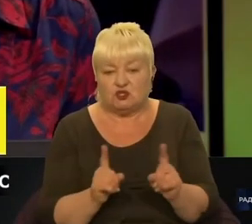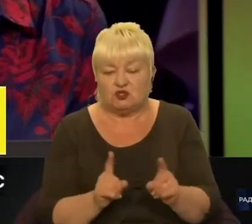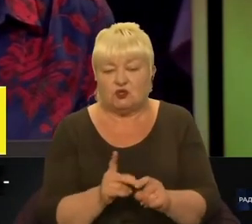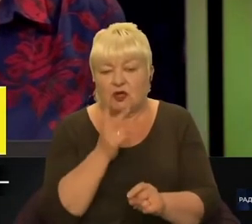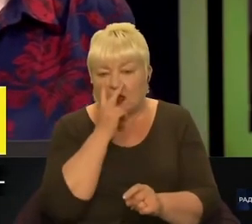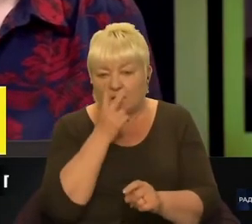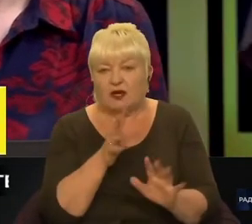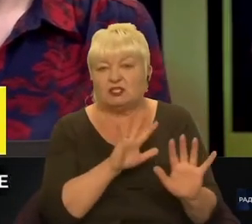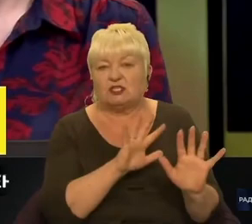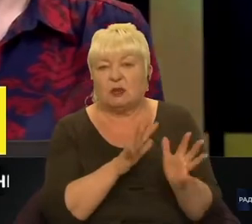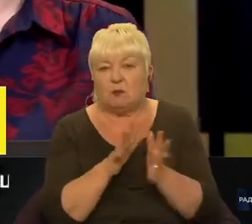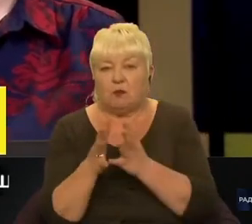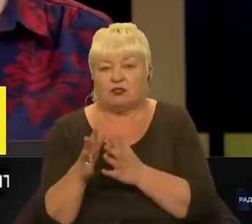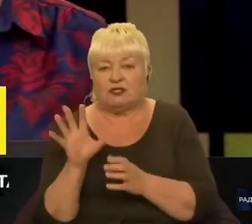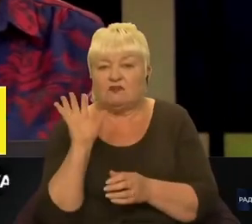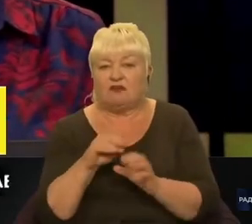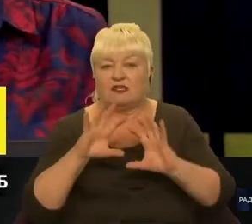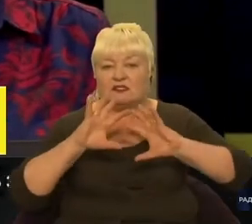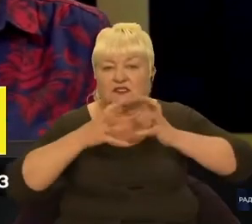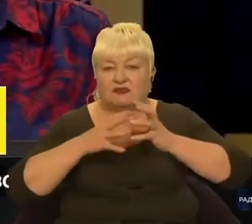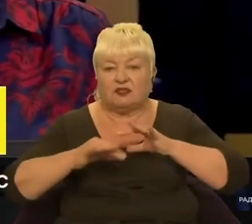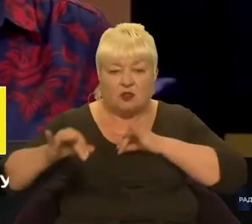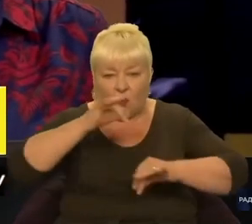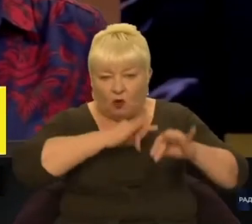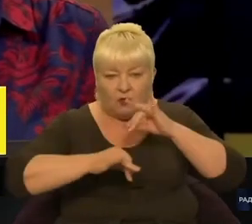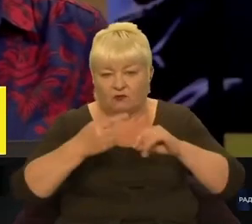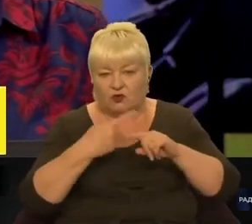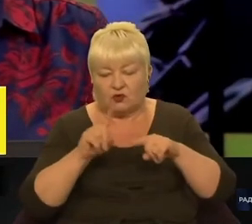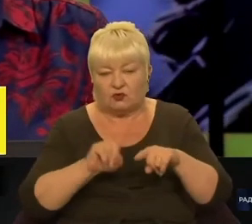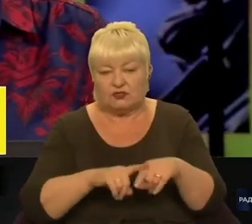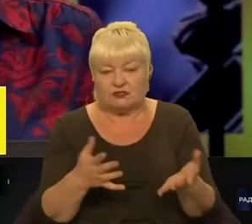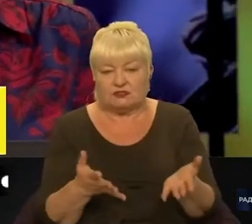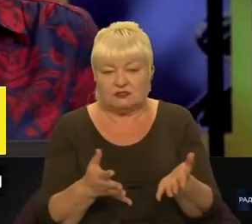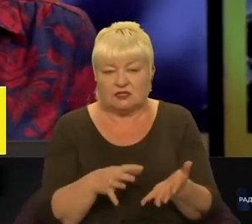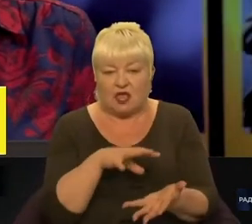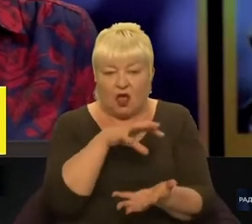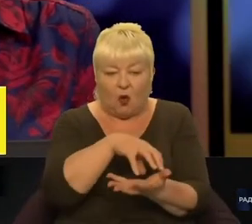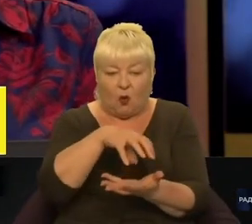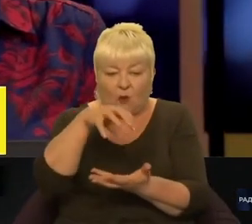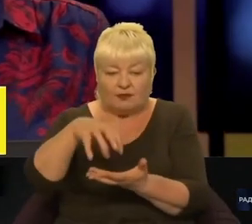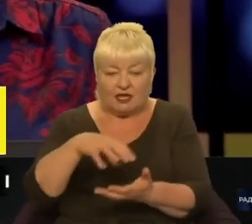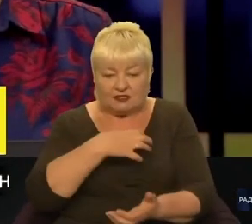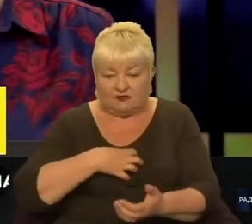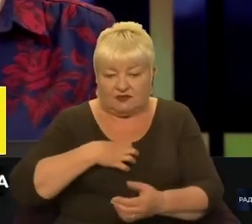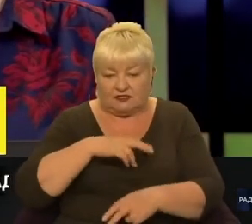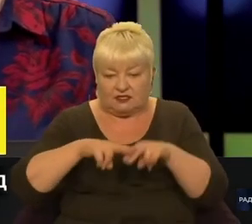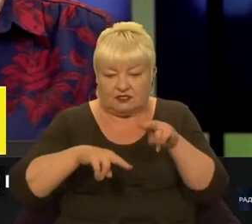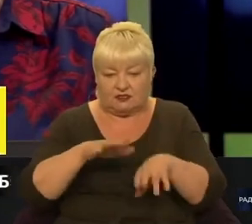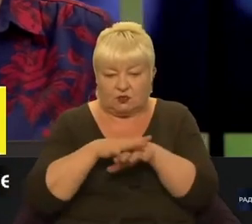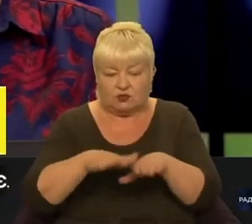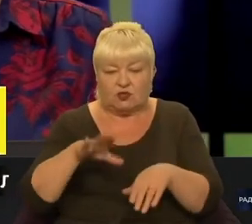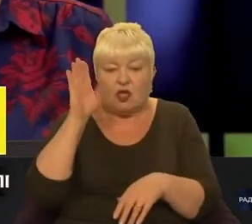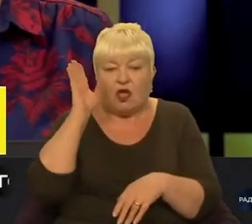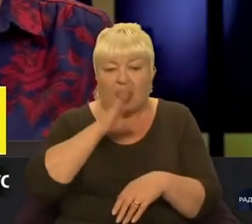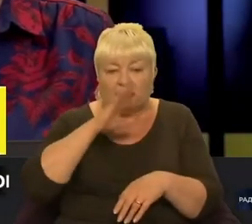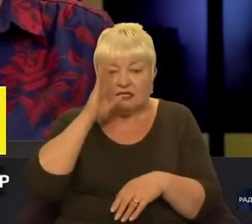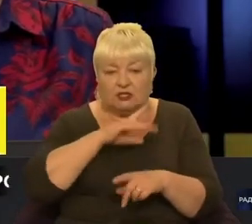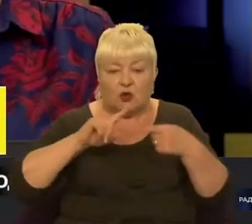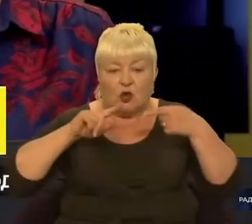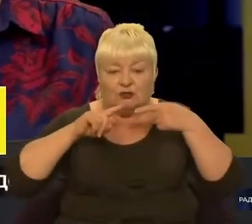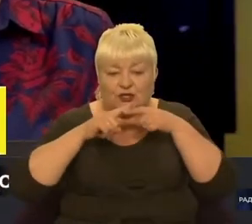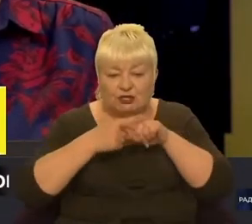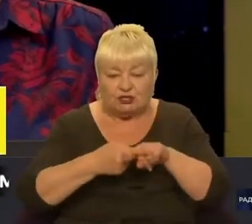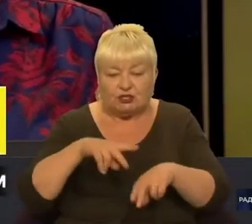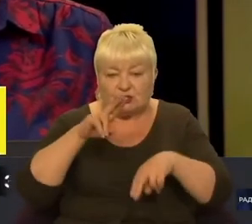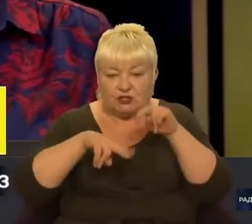які зараз весь світ обговорюється, об'єкти критичної інфраструктури, гідротехнічні споруди, яких у нас